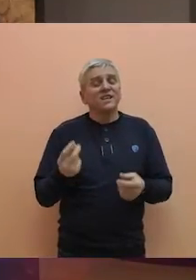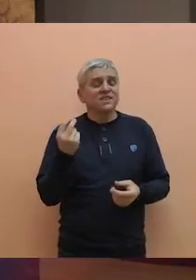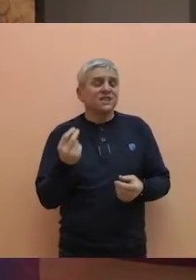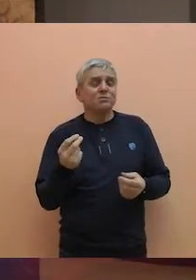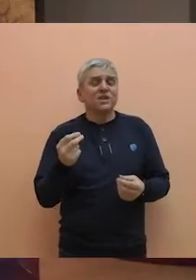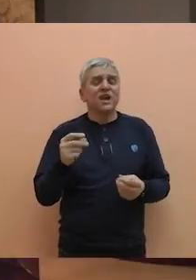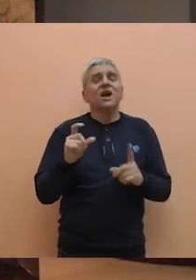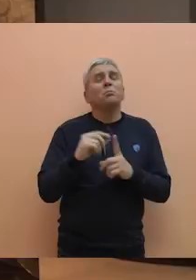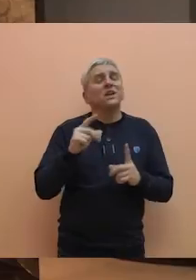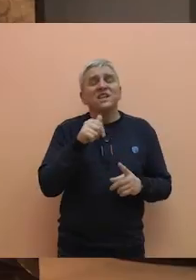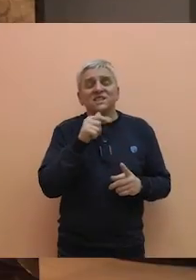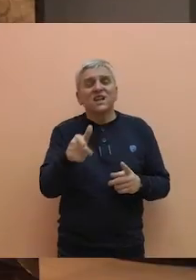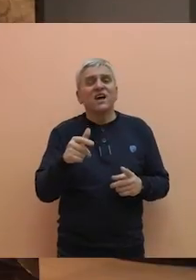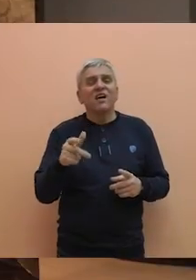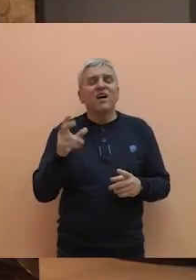Prizrena,